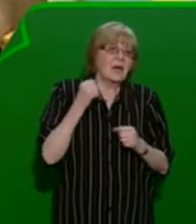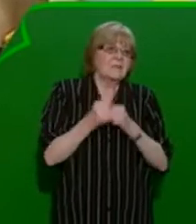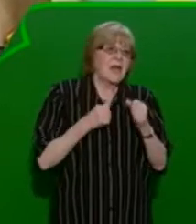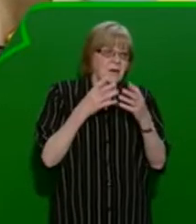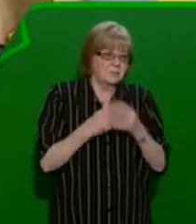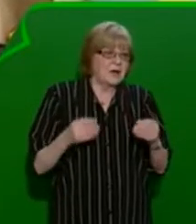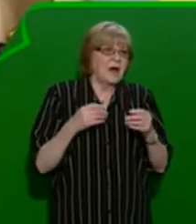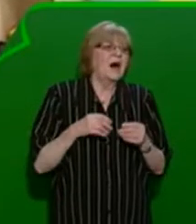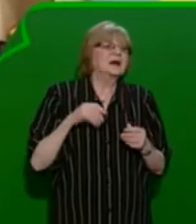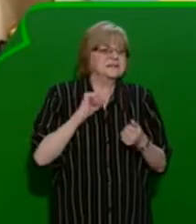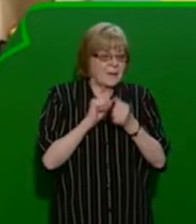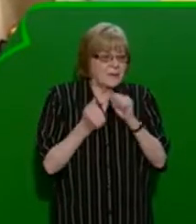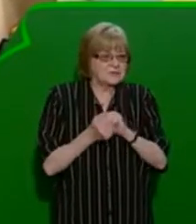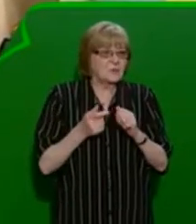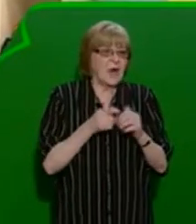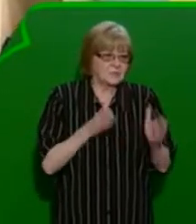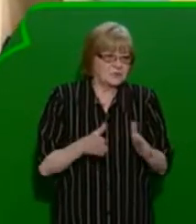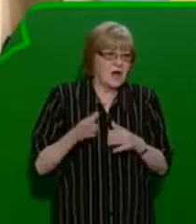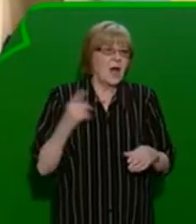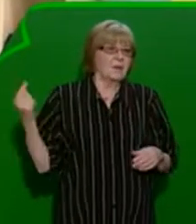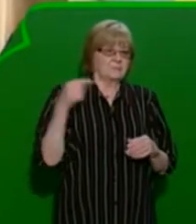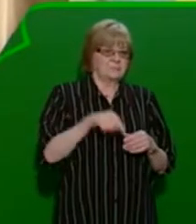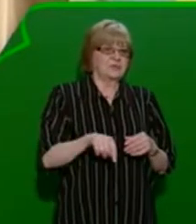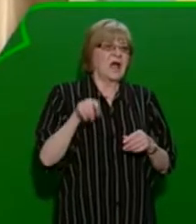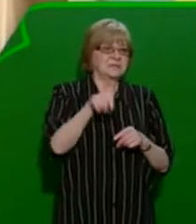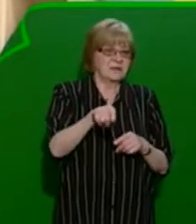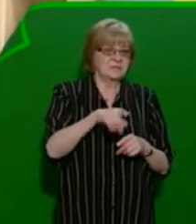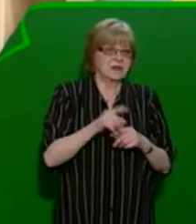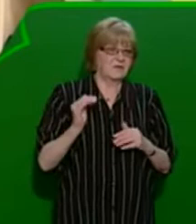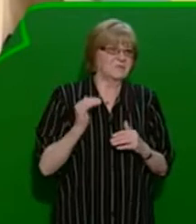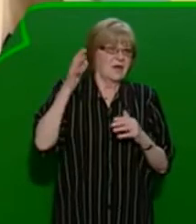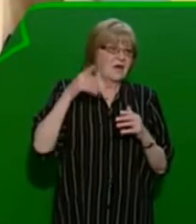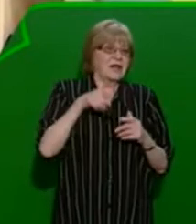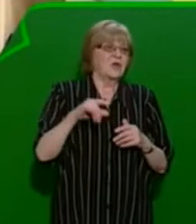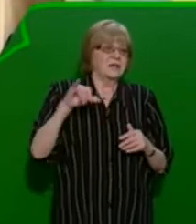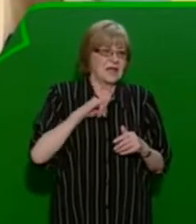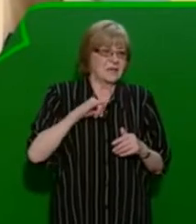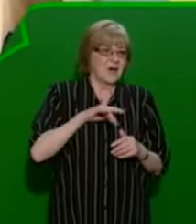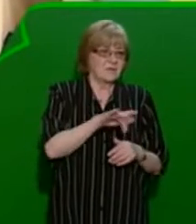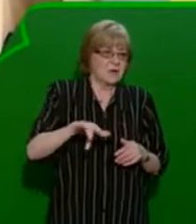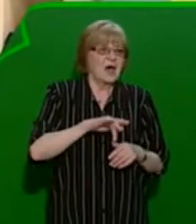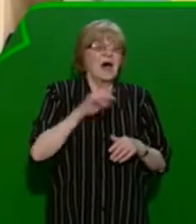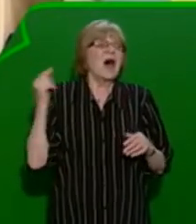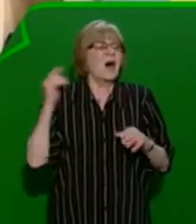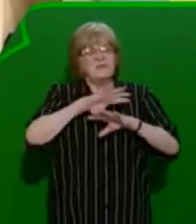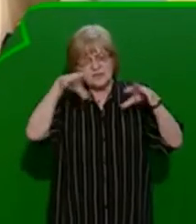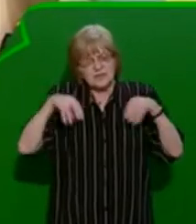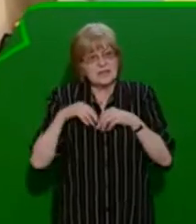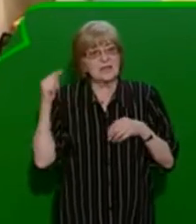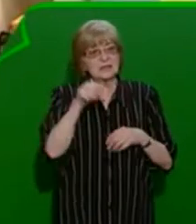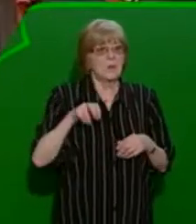přípravy a během těch zápasů, takže tady sem chodí takovýto gromůstvá. Já si myslím, že tady to je hodně zajímavá místnost a chodíme sem všichni rádi.